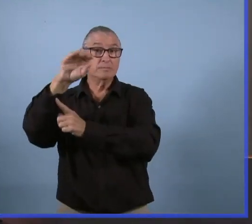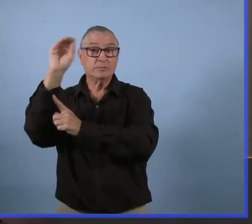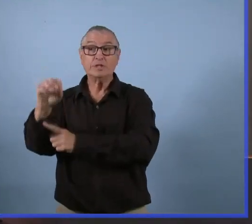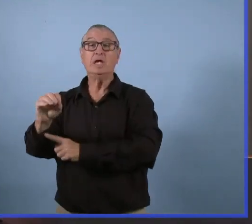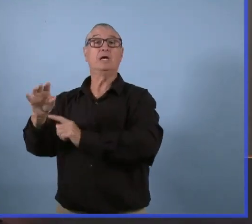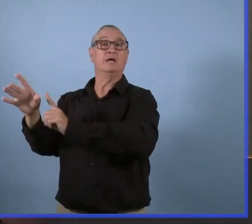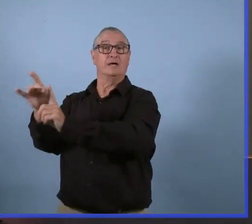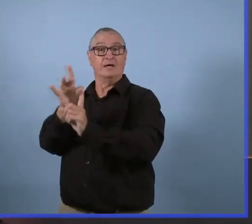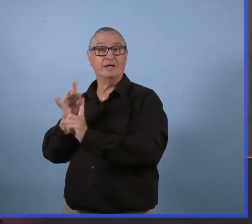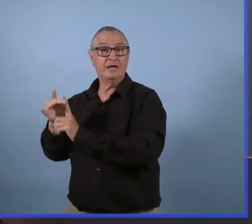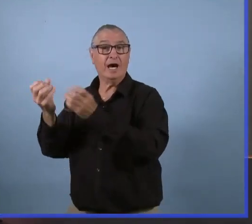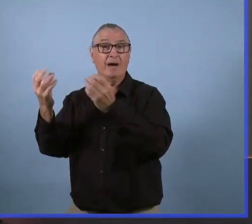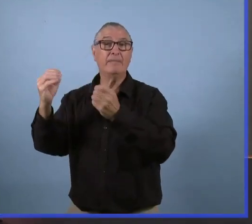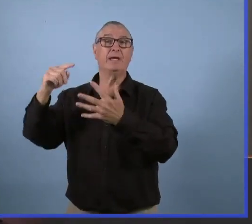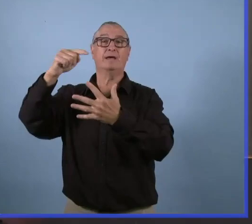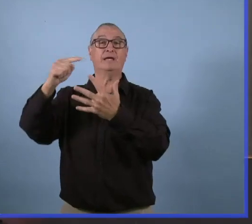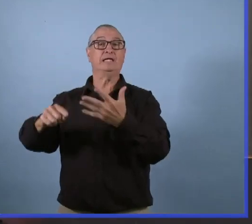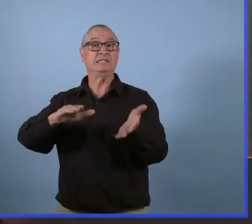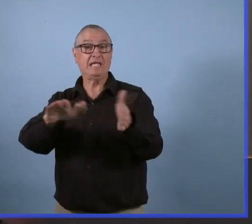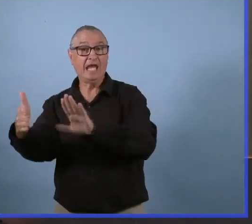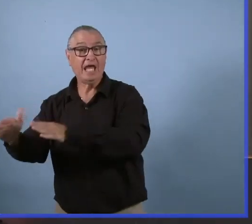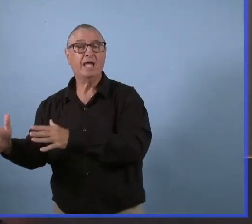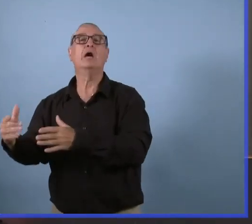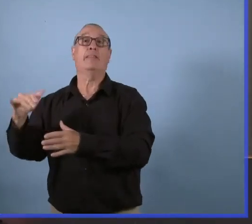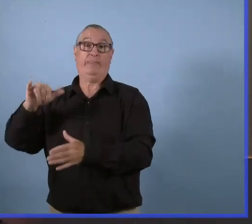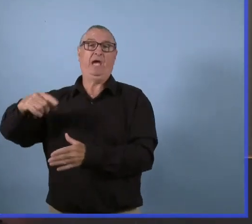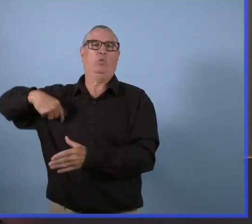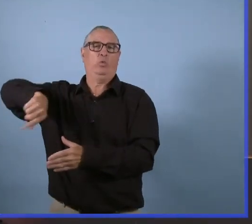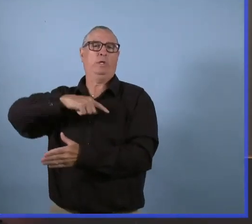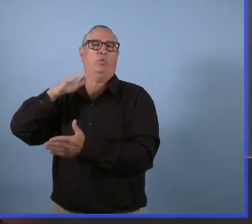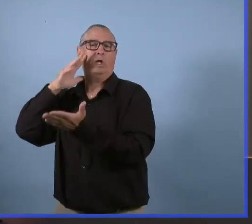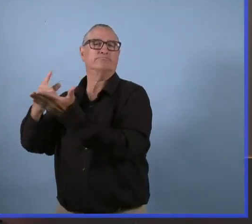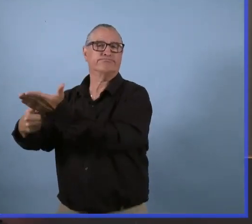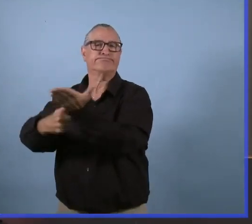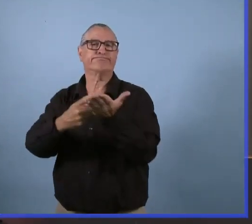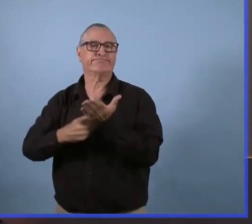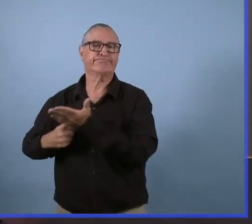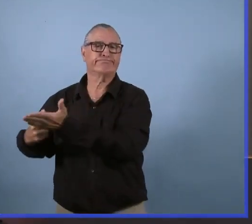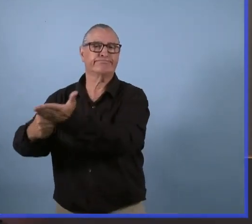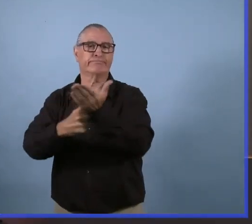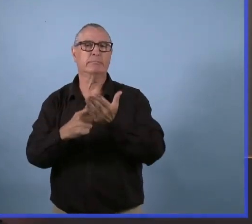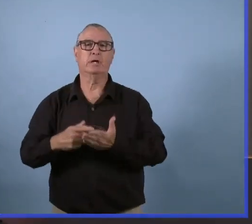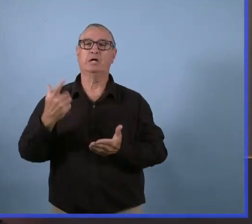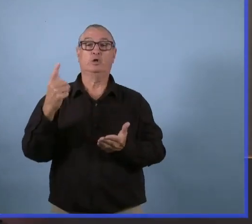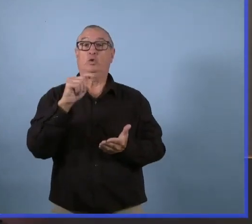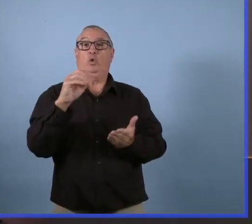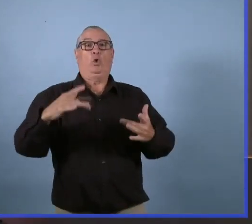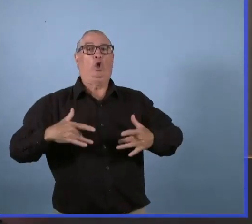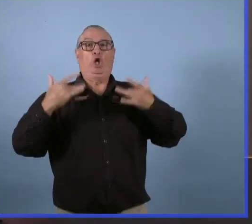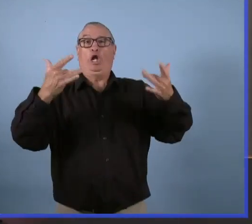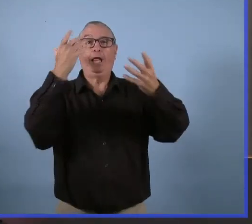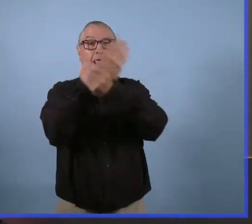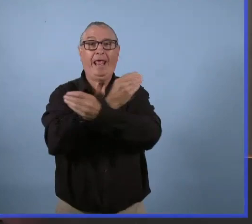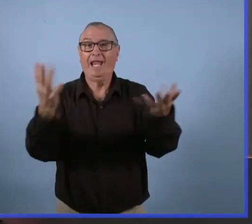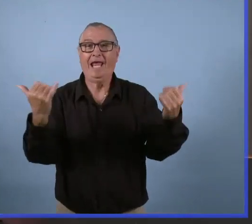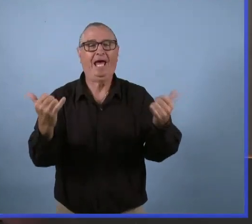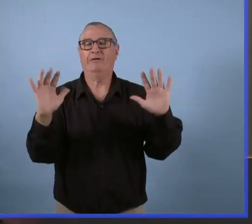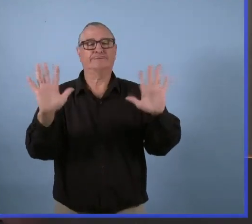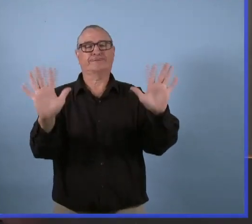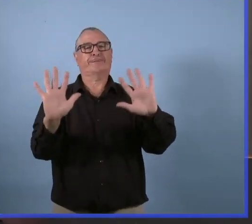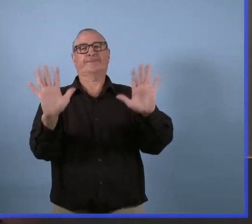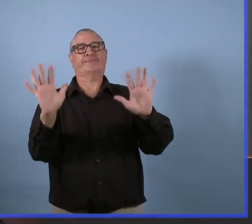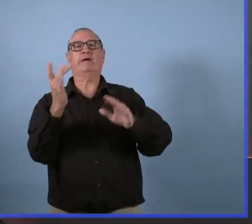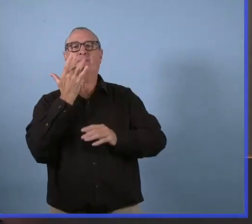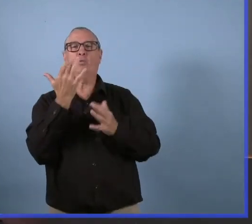Donc, on a des discussions à ce sujet. On aura des discussions cette semaine et la semaine prochaine. Il est encore trop tôt